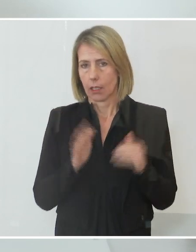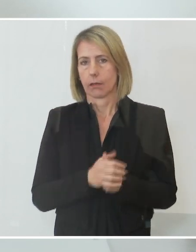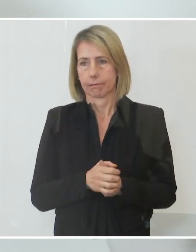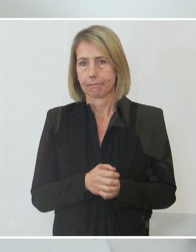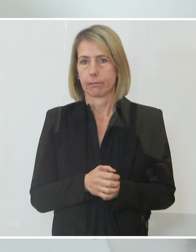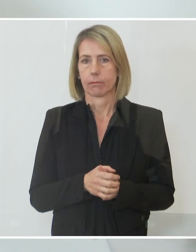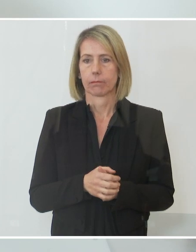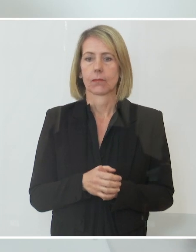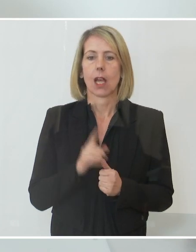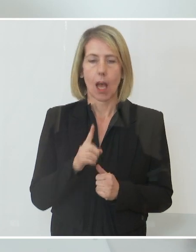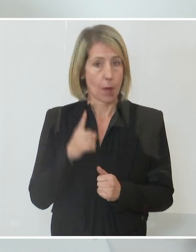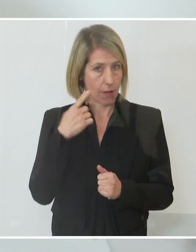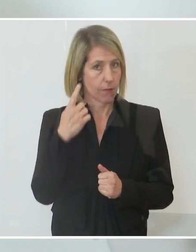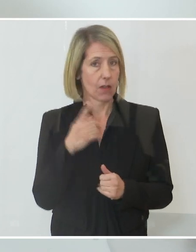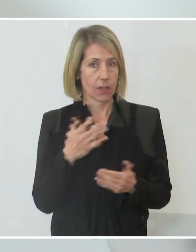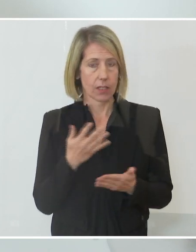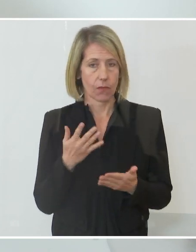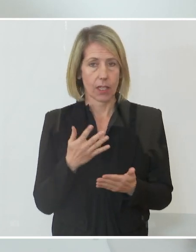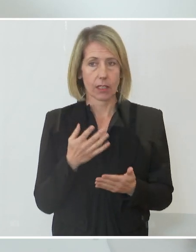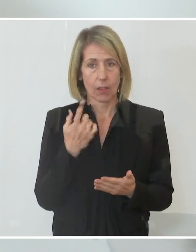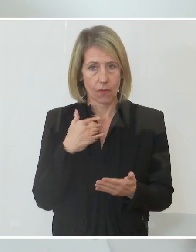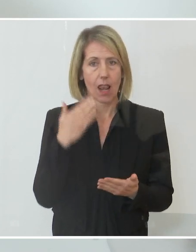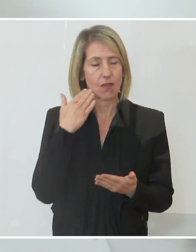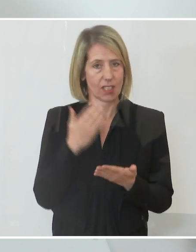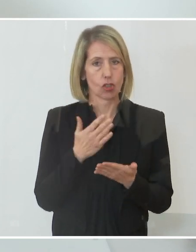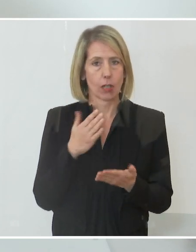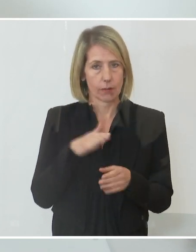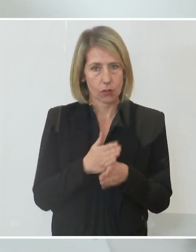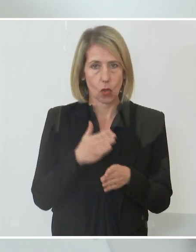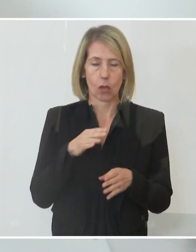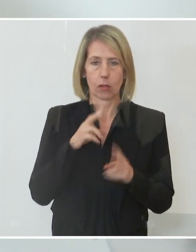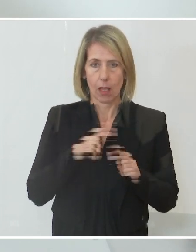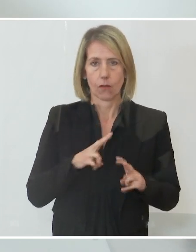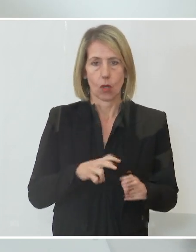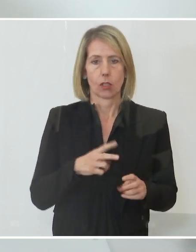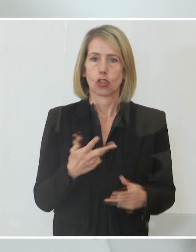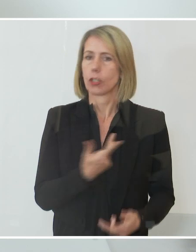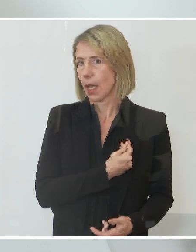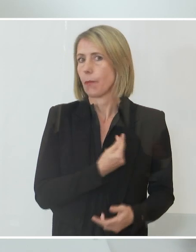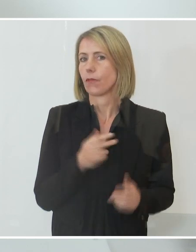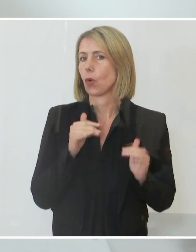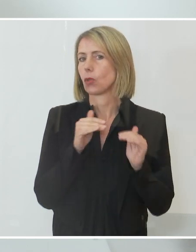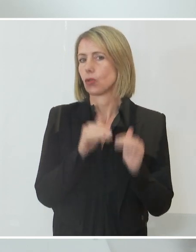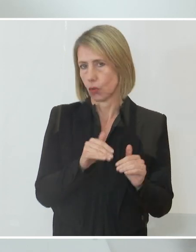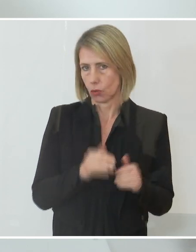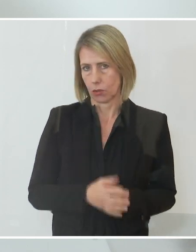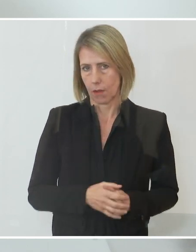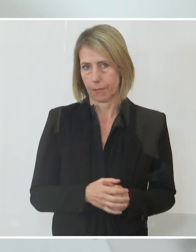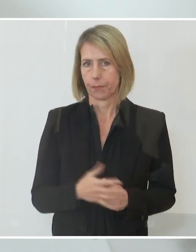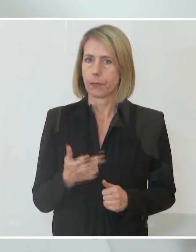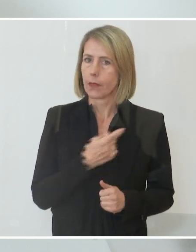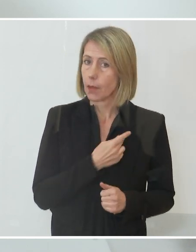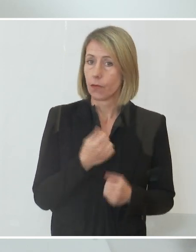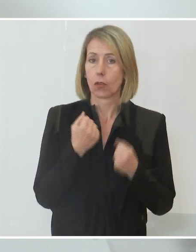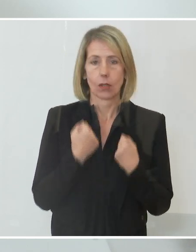Aber was wir wissen, und das wissen wir ebenfalls dank der Wissenschaft, ist, dass die Impfung schützt. Die Impfung ist sicher.